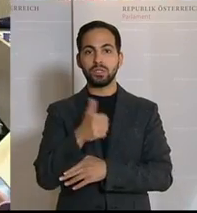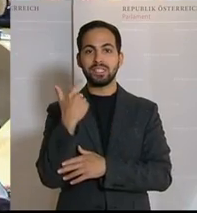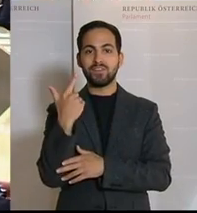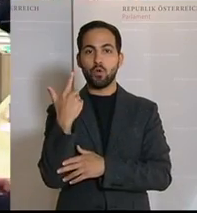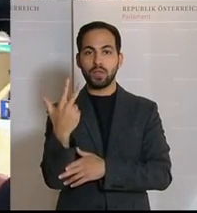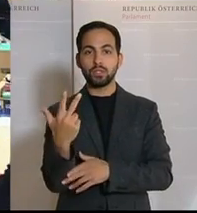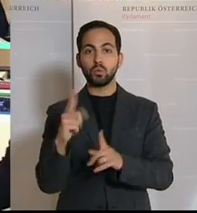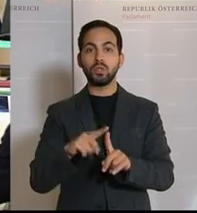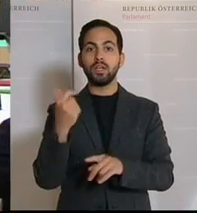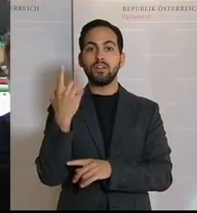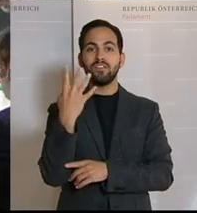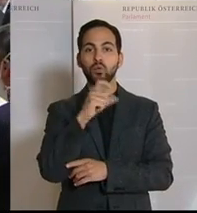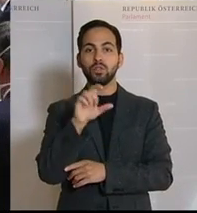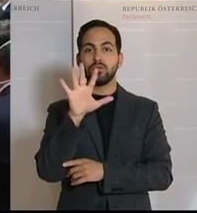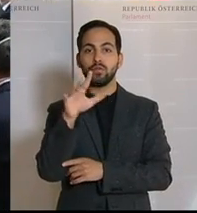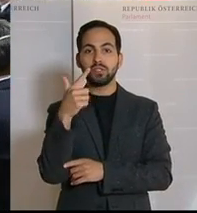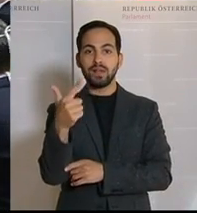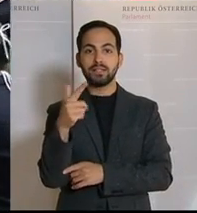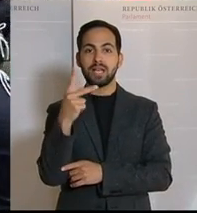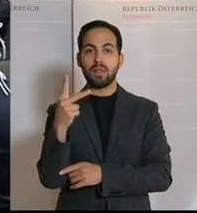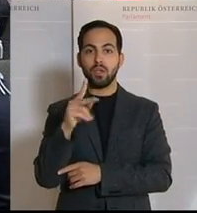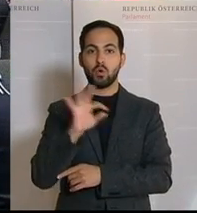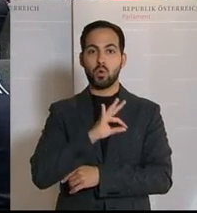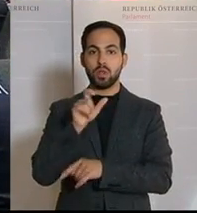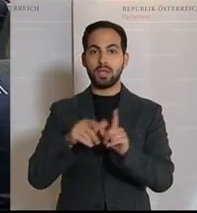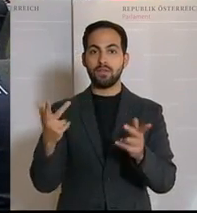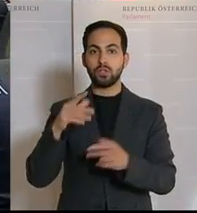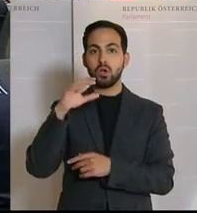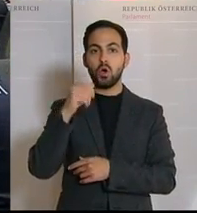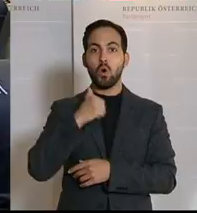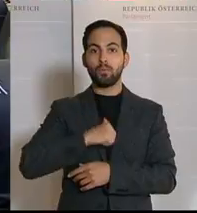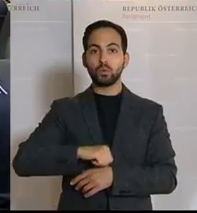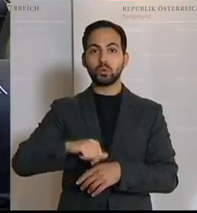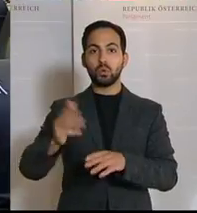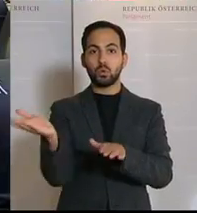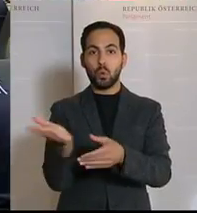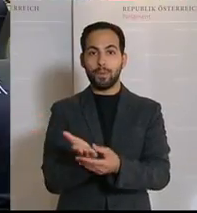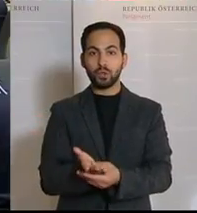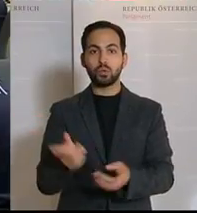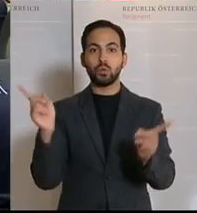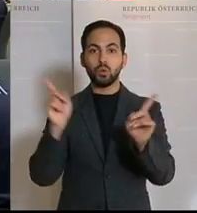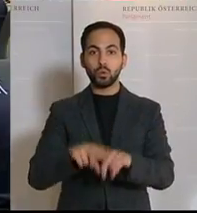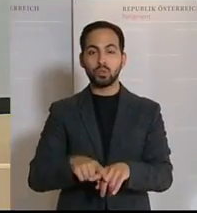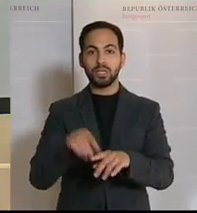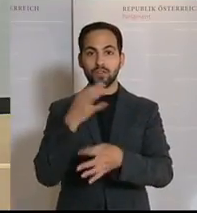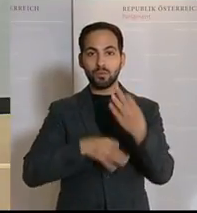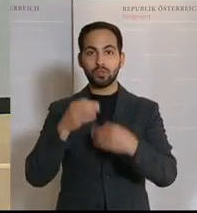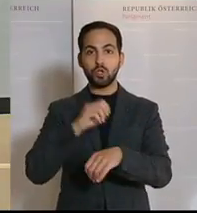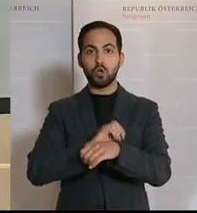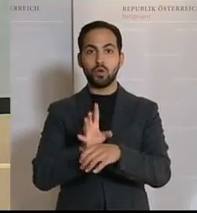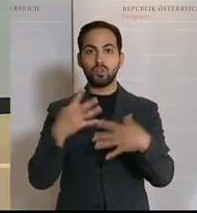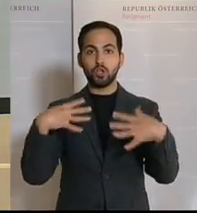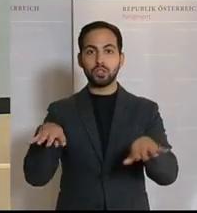425 der Abgeordneten Kania, Kollegen und Kollegen betreffend Obduktion, Dokumentation und Informationen zu Covid-19,